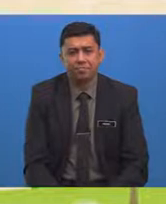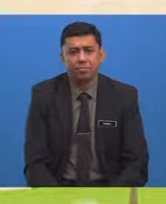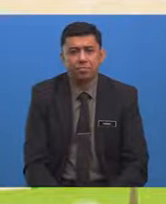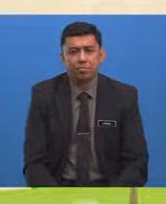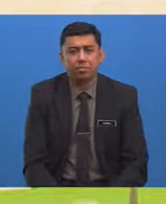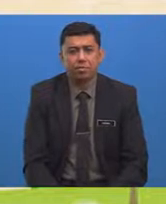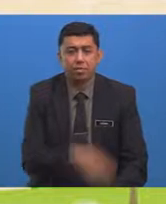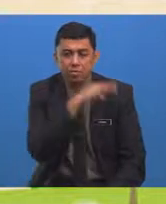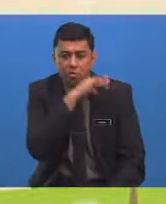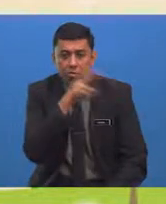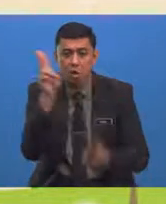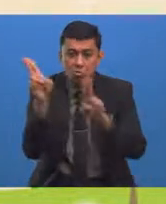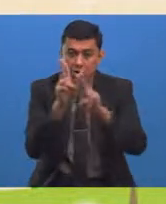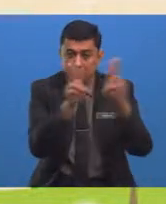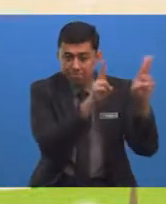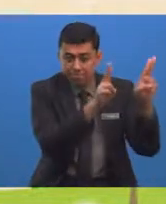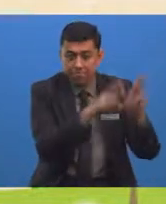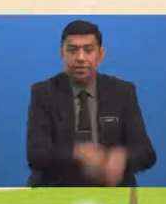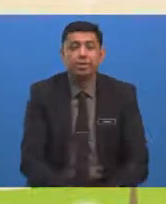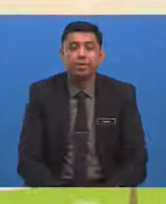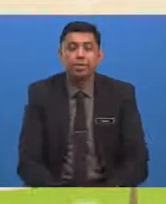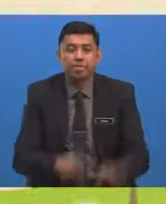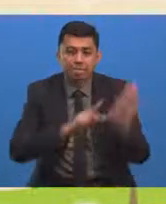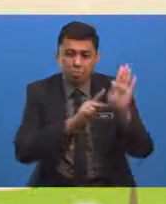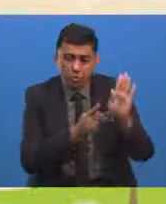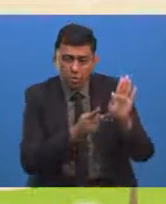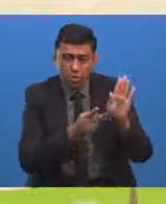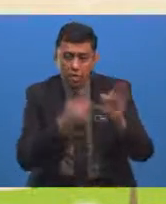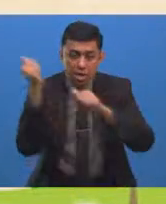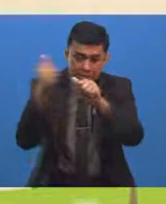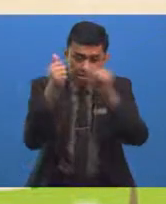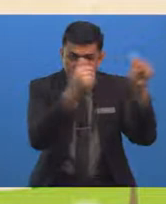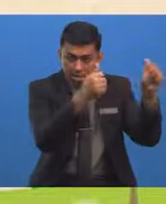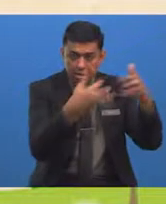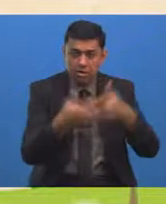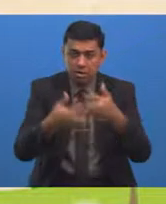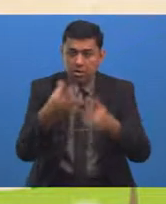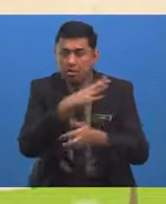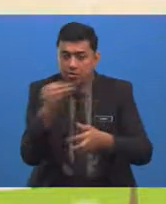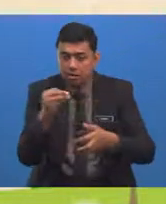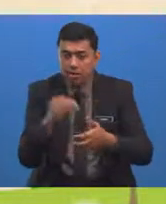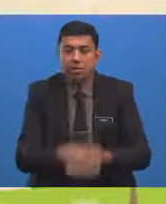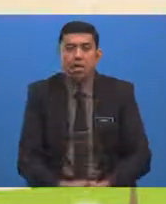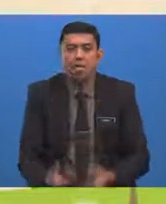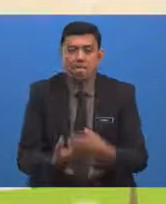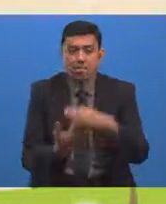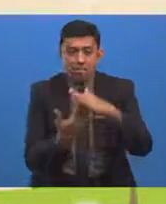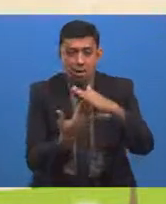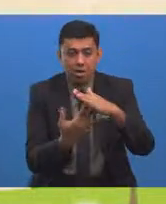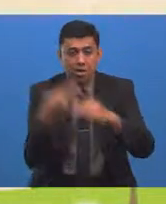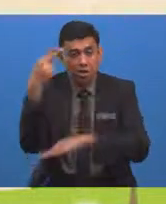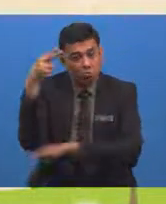Pencemaran Udara pula Berpunca Daripada Asap kilang Dan aktiviti Pembakaran hutan